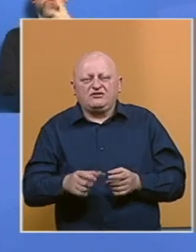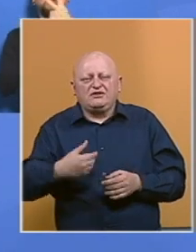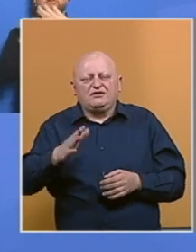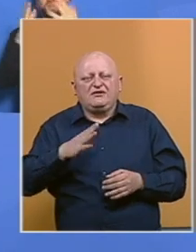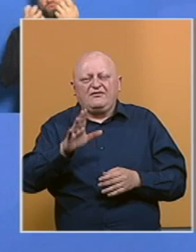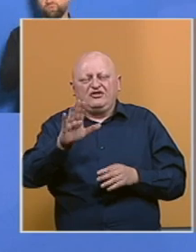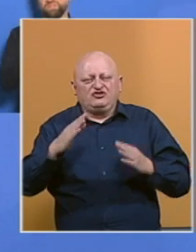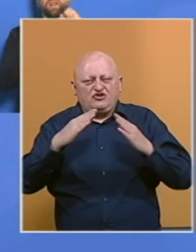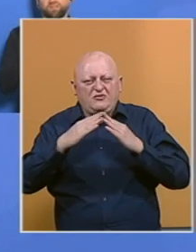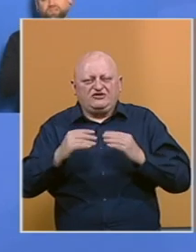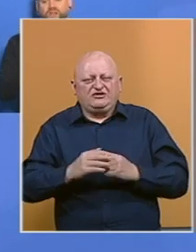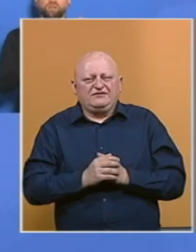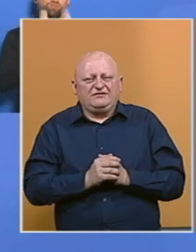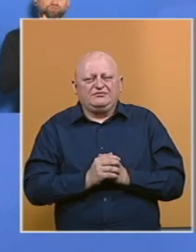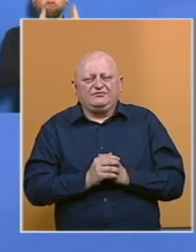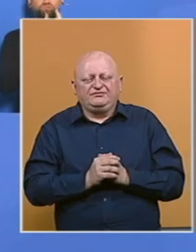vašeg domaćinstva.